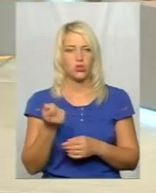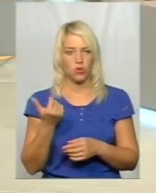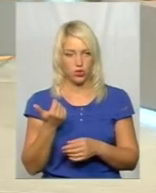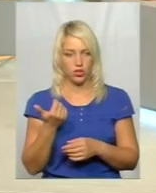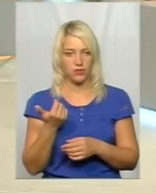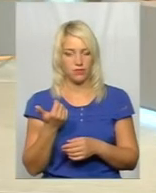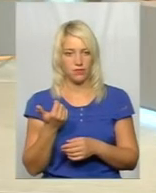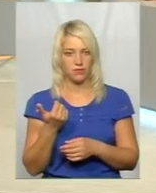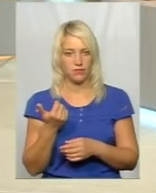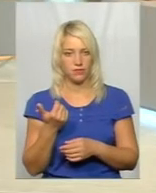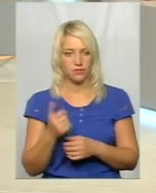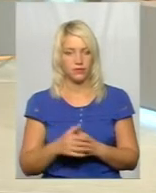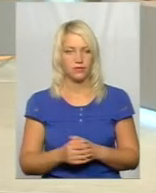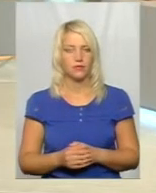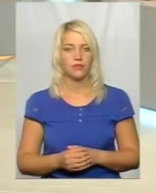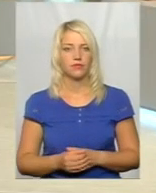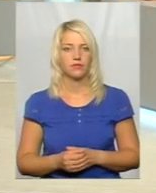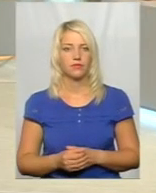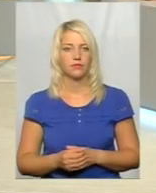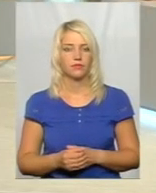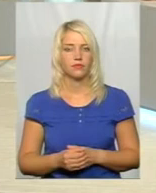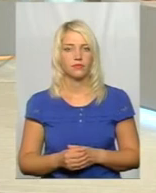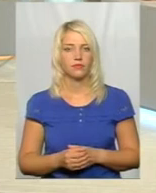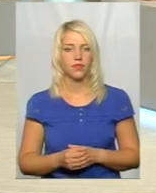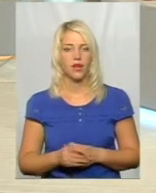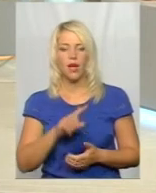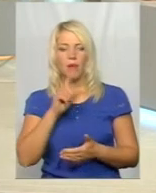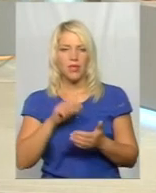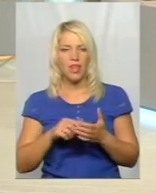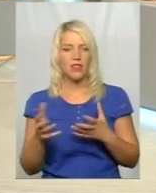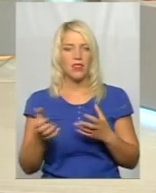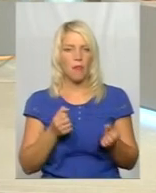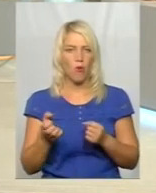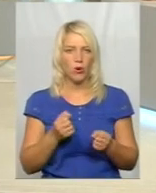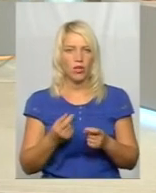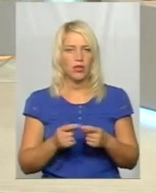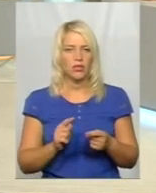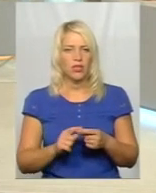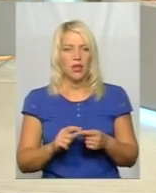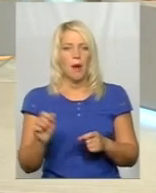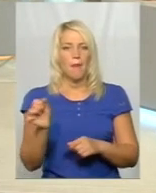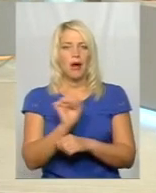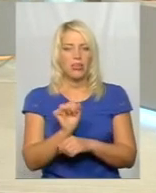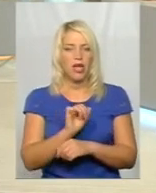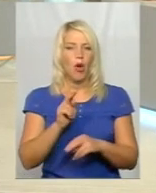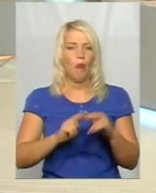не зовсім таке питання набору в нас закривається. Це машинобудівна галузь, це